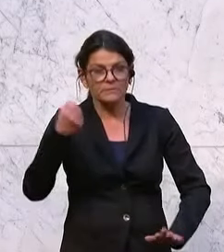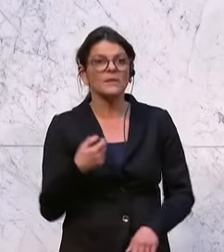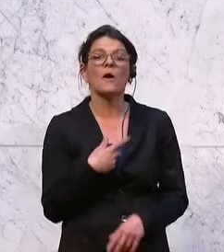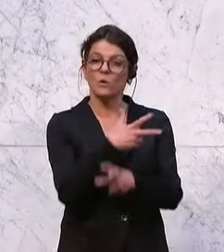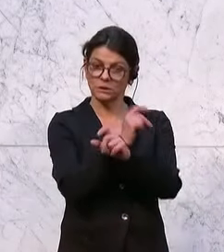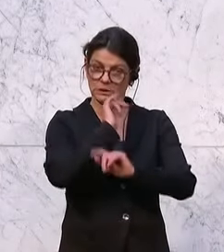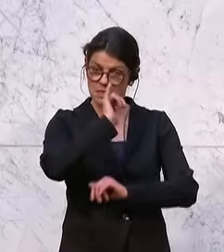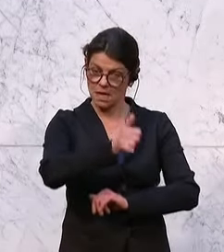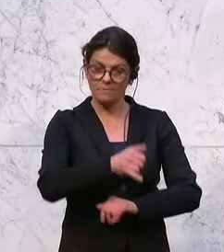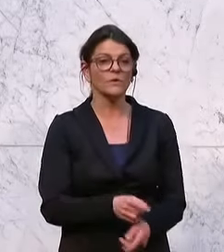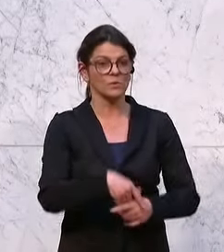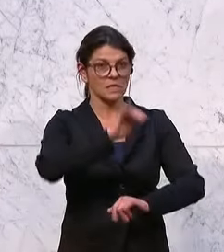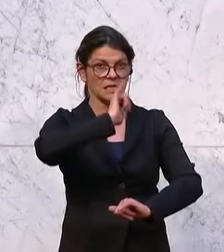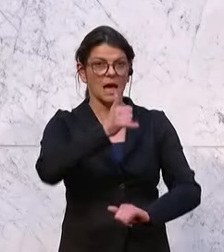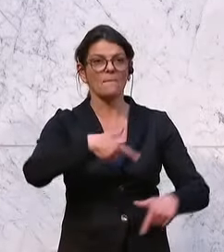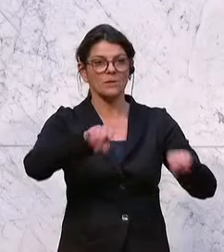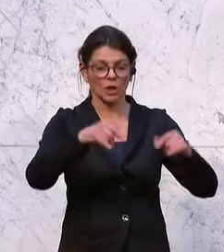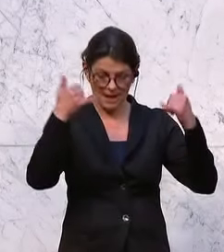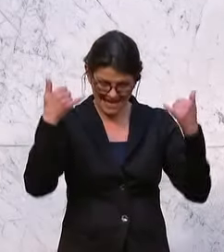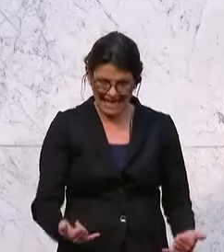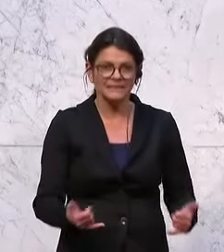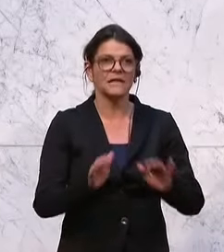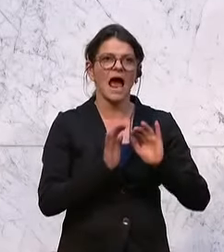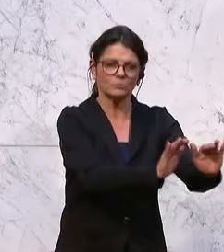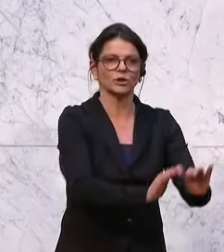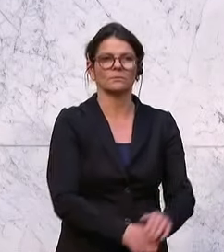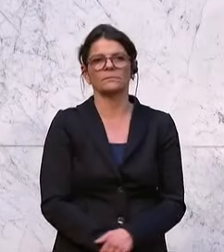sagt ja und ja heißt jetzt abschieben.